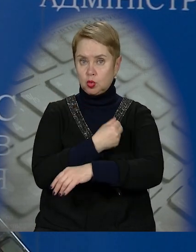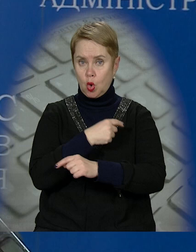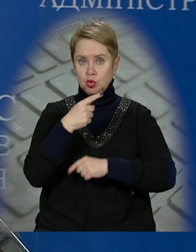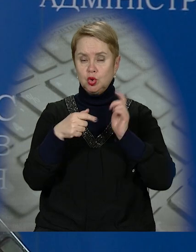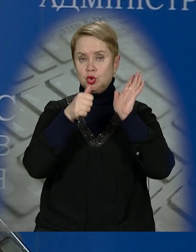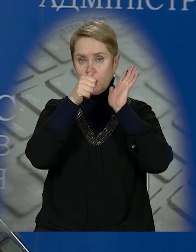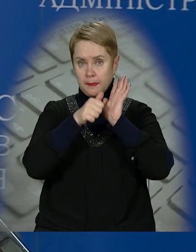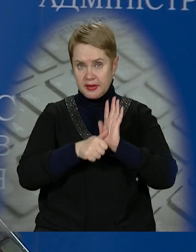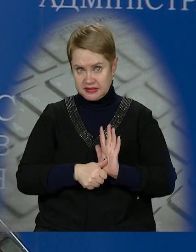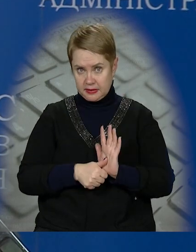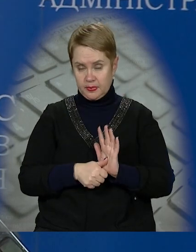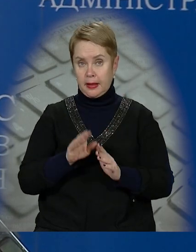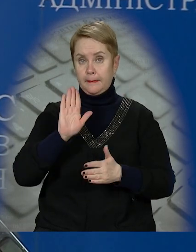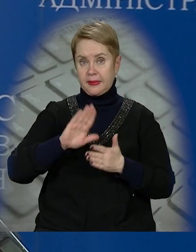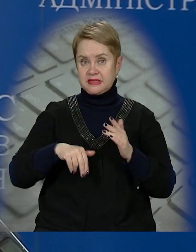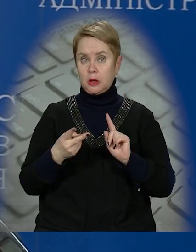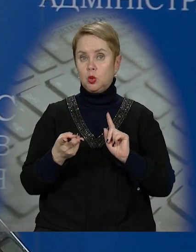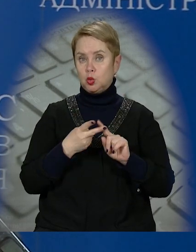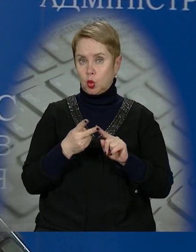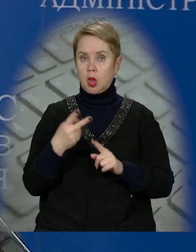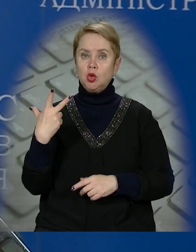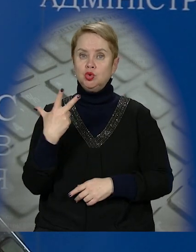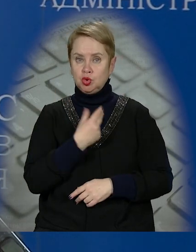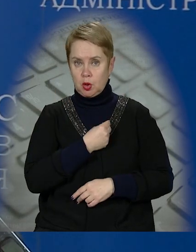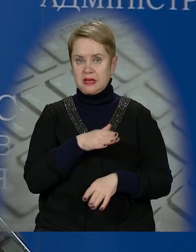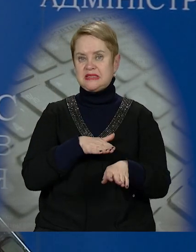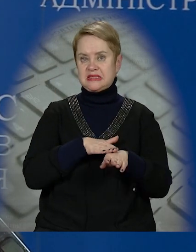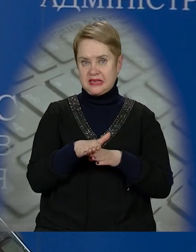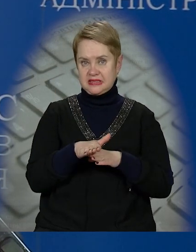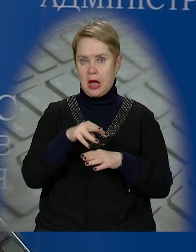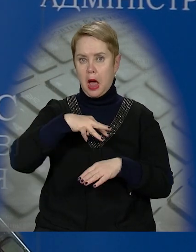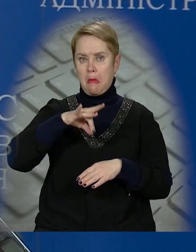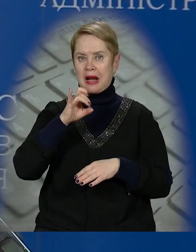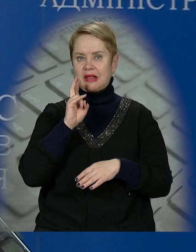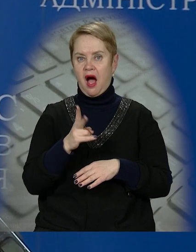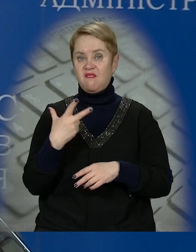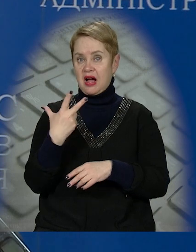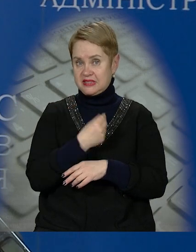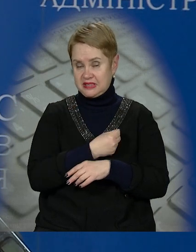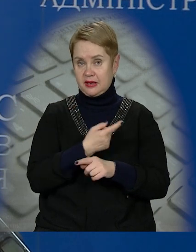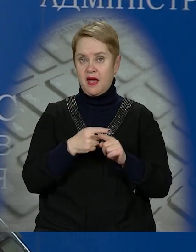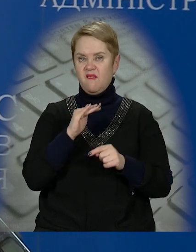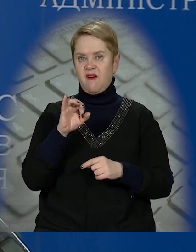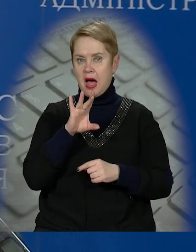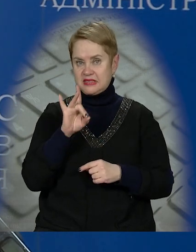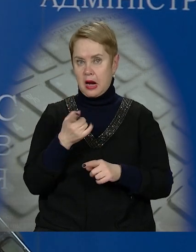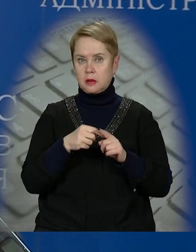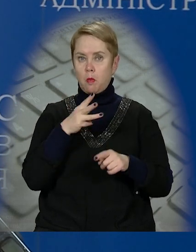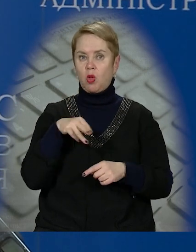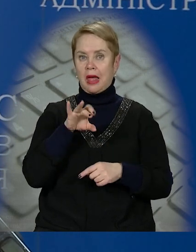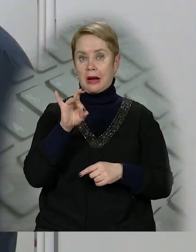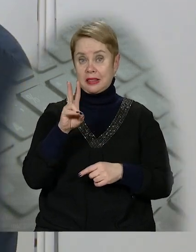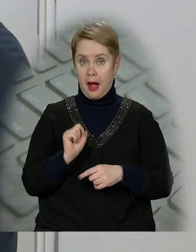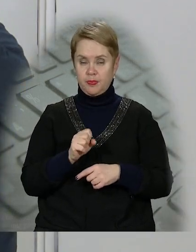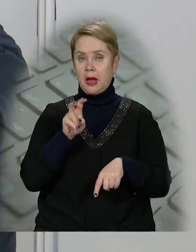доза через 6 місяців після другого щеплення здійснюється МРНК-вакциною Комбернаті Пфайзер або